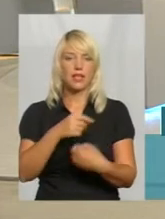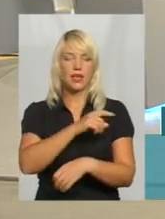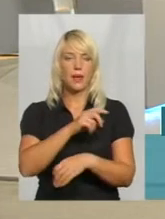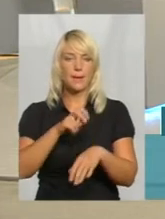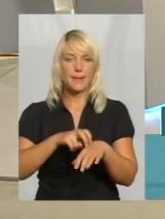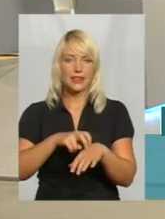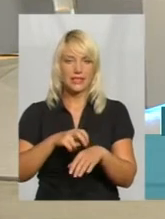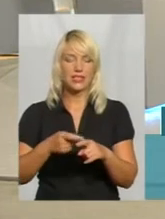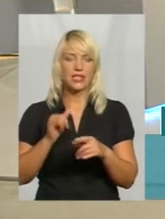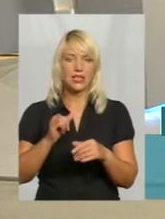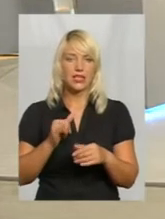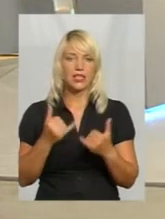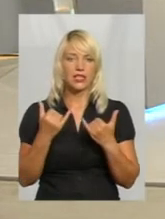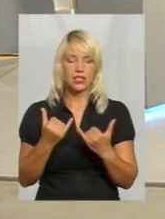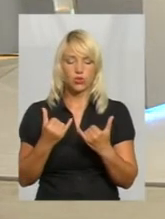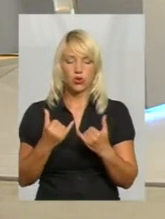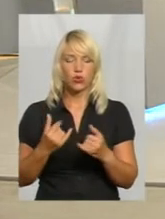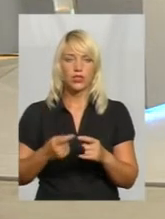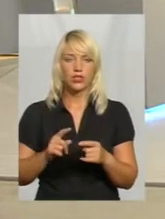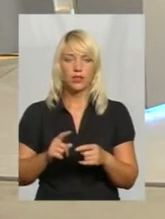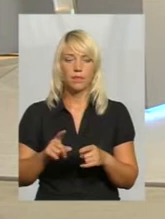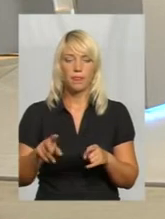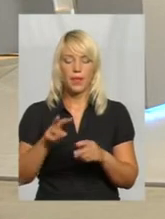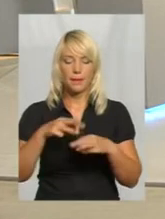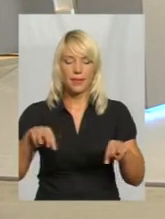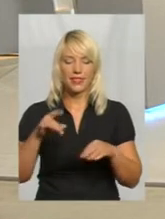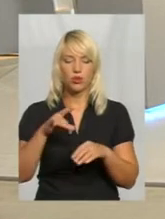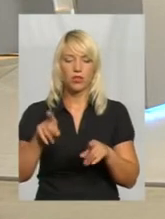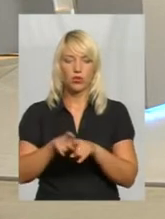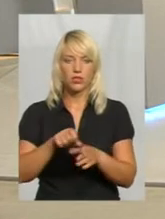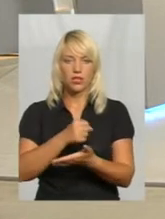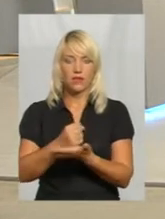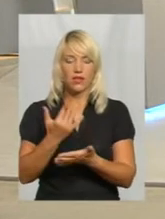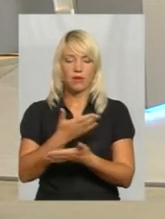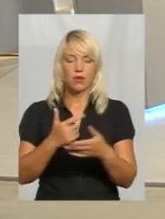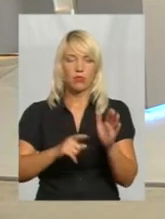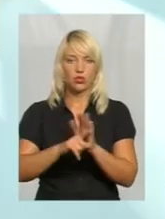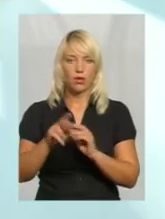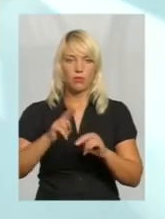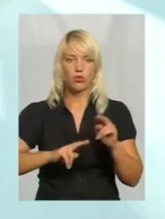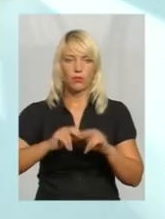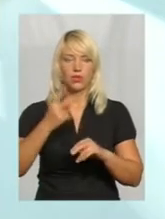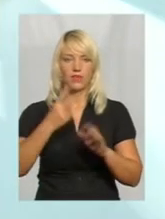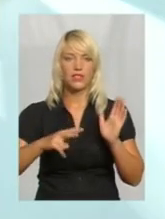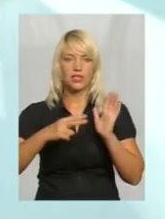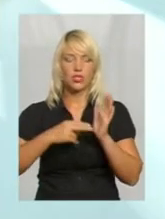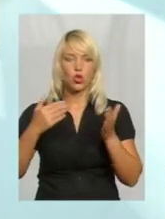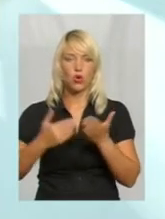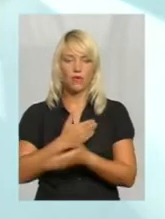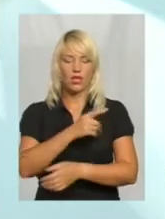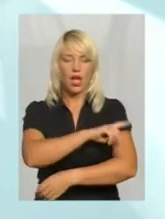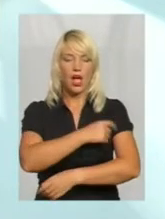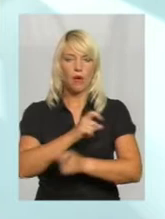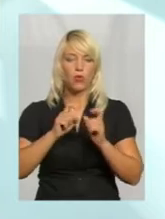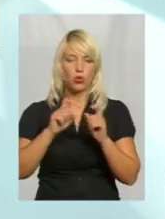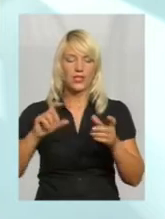На сьогодні Мінрегіон нам також затвердив. Ми починаємо будівництво 27 нових амбулаторій